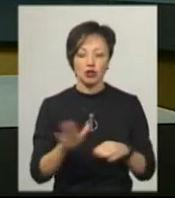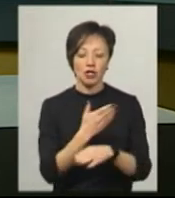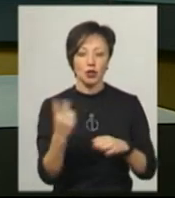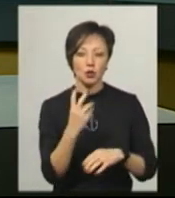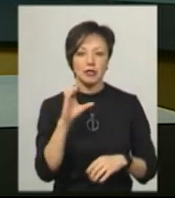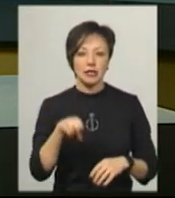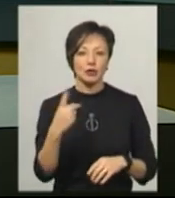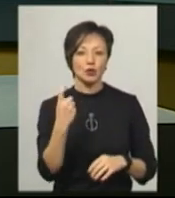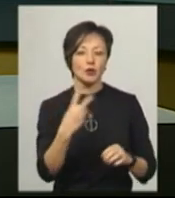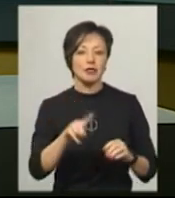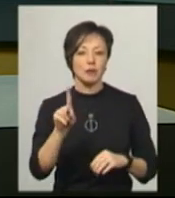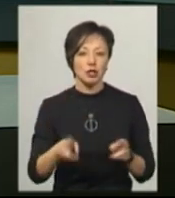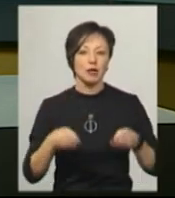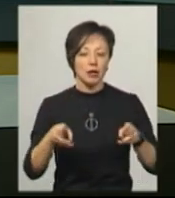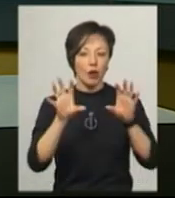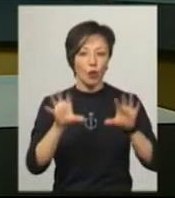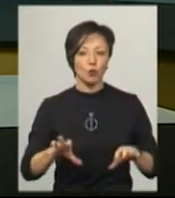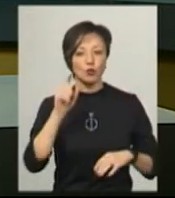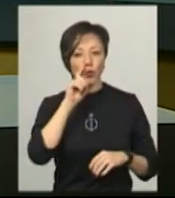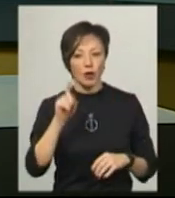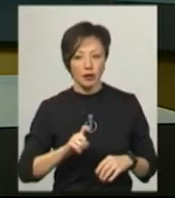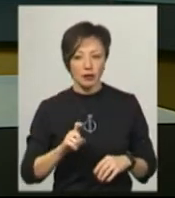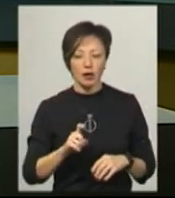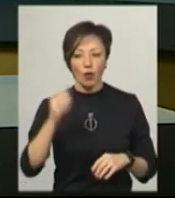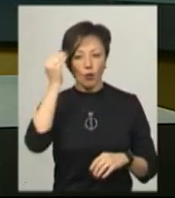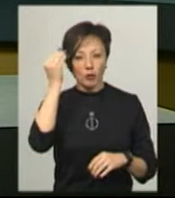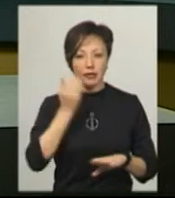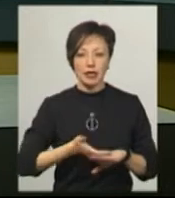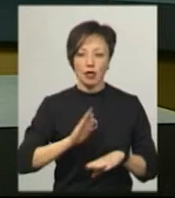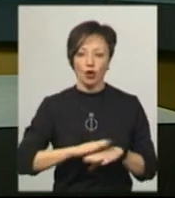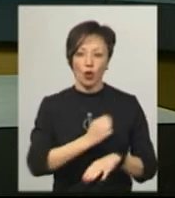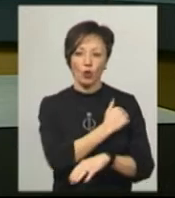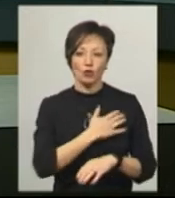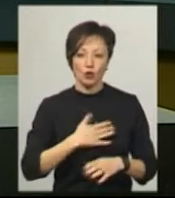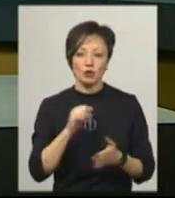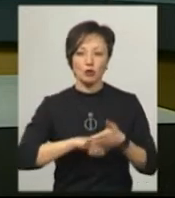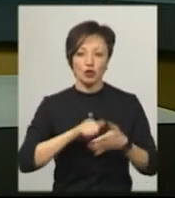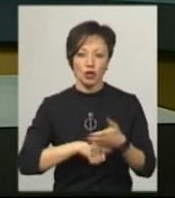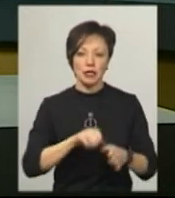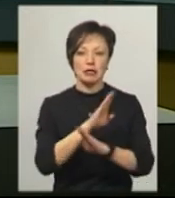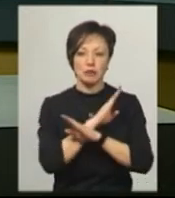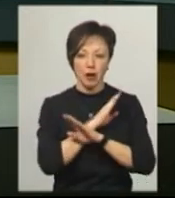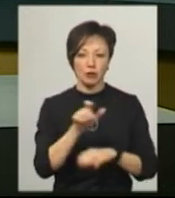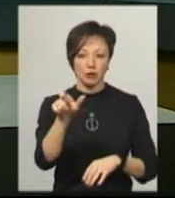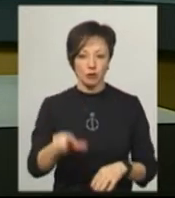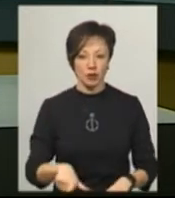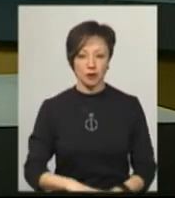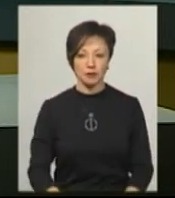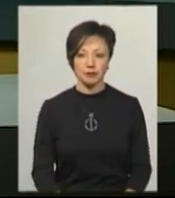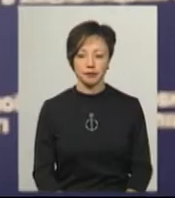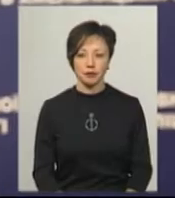статті 121 Кримінального кодексу України. Умисне тяжке тілесне ушкодження, що спричинило смерть потерпілого.